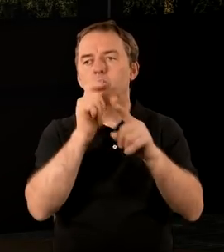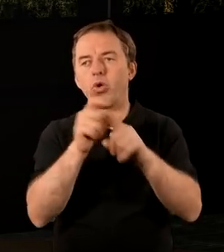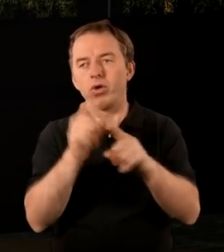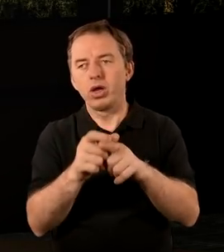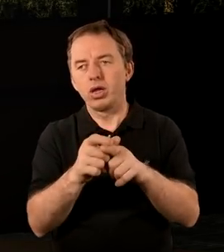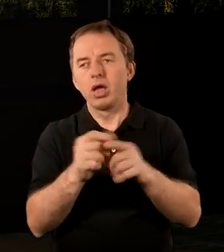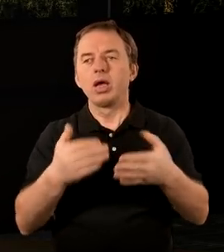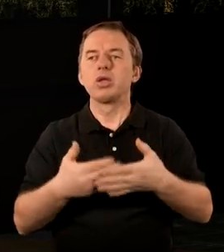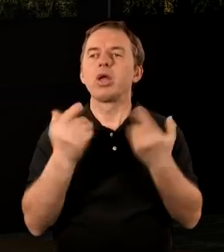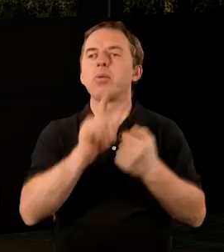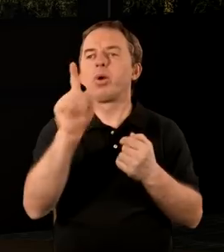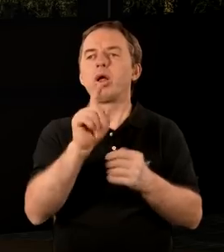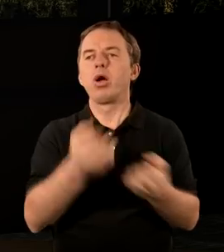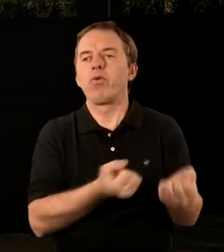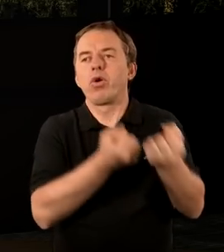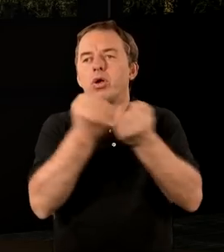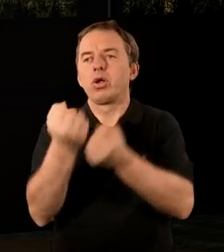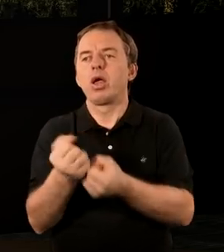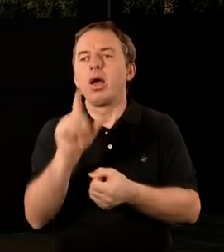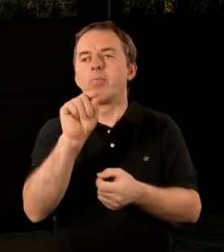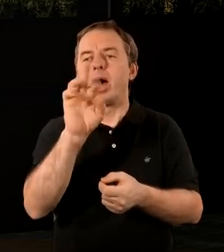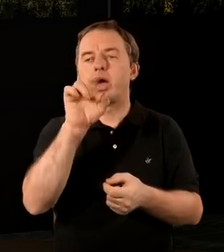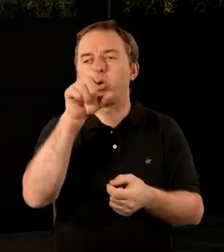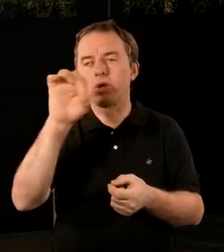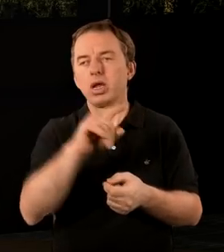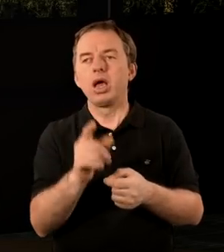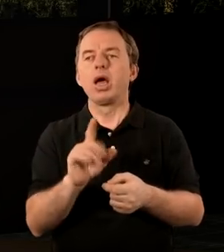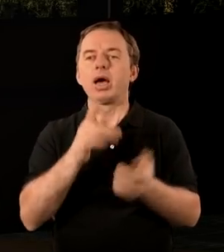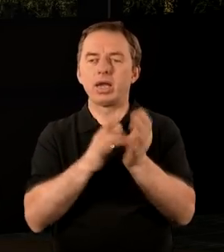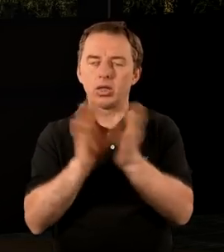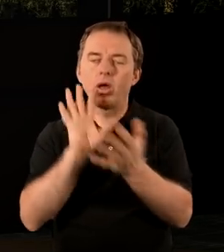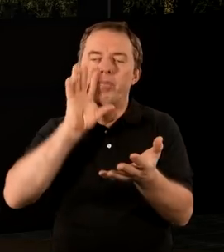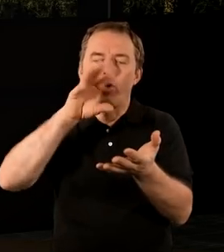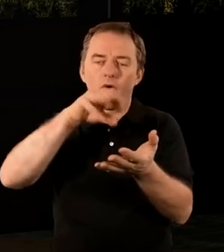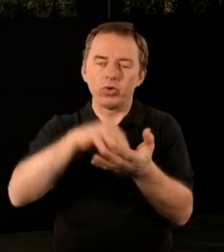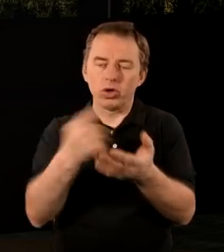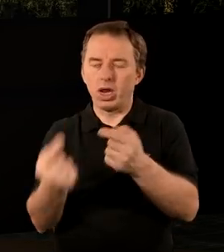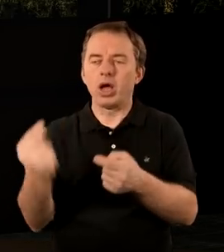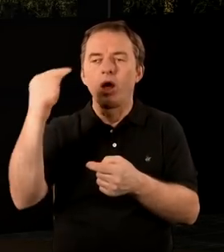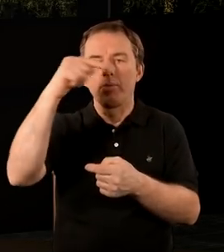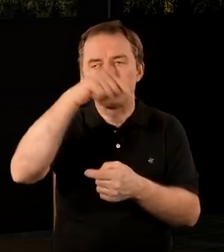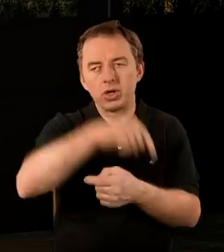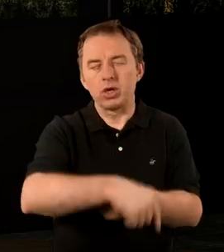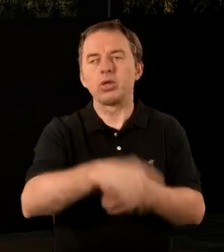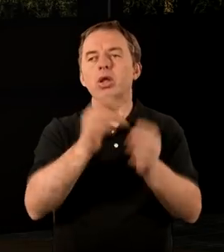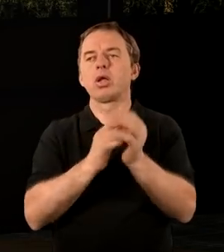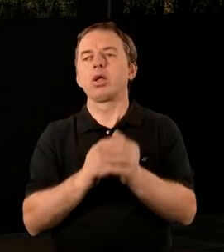słowa dzień pański w odniesieniu do paruzji Chrystusa, do powtórnego przyjścia Chrystusa.